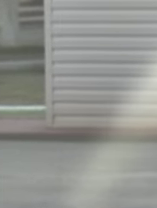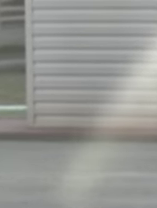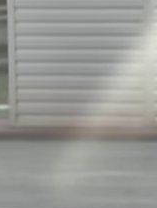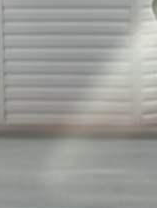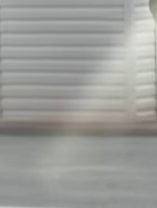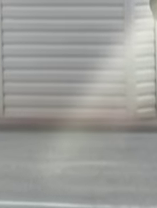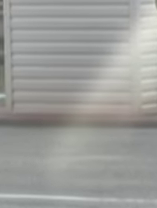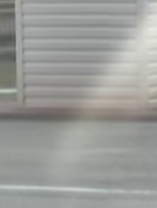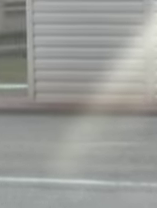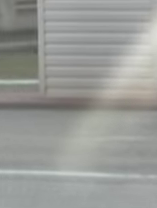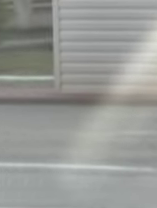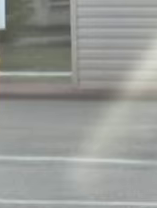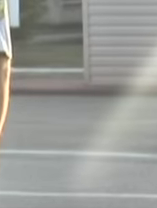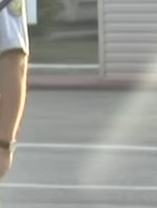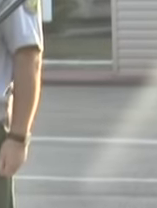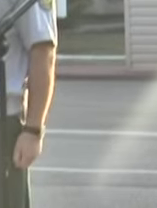Знімальна!